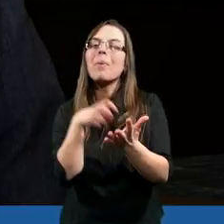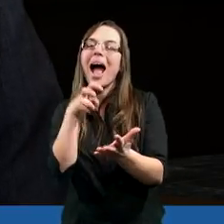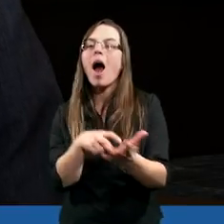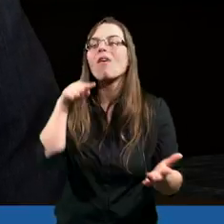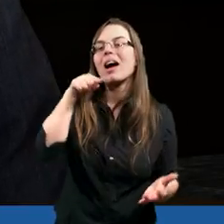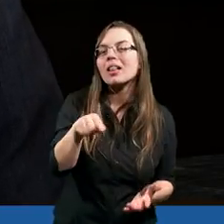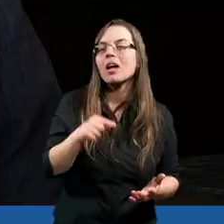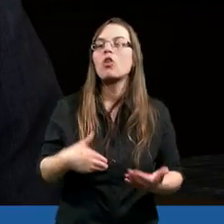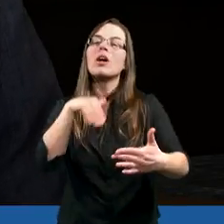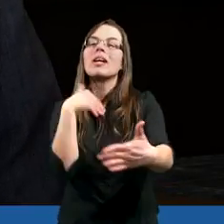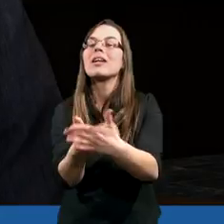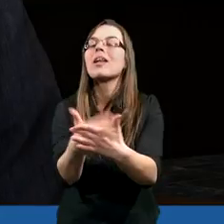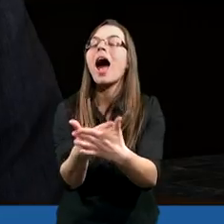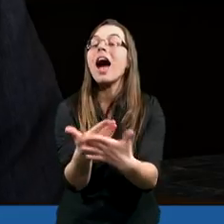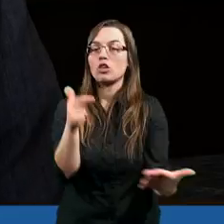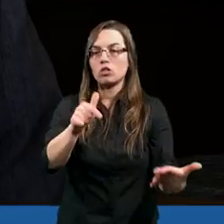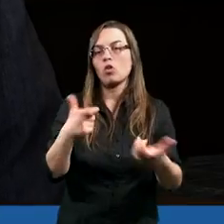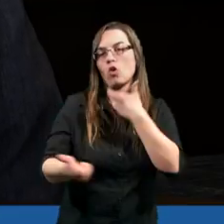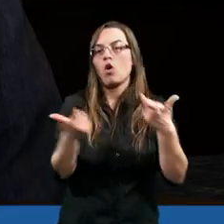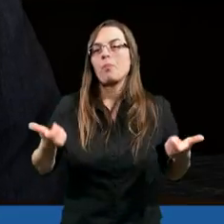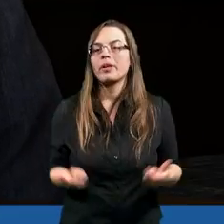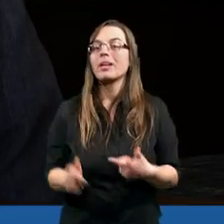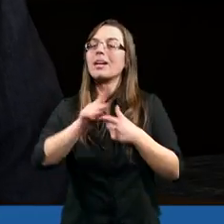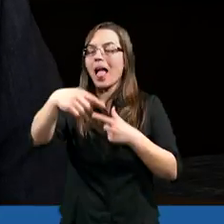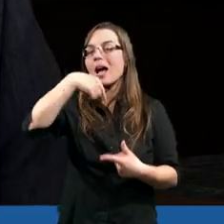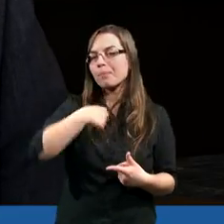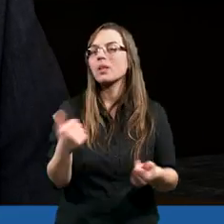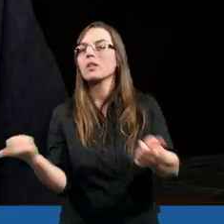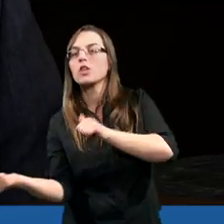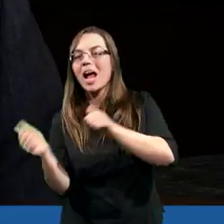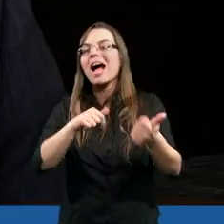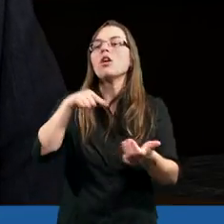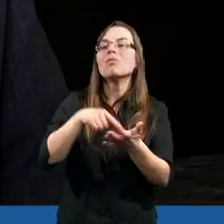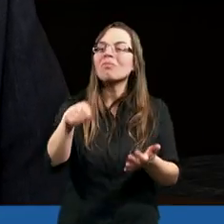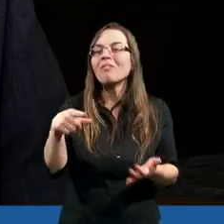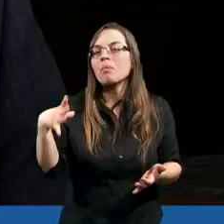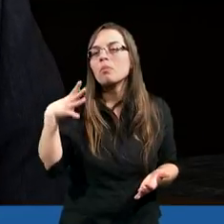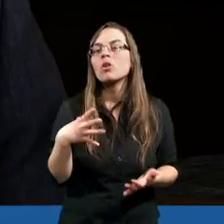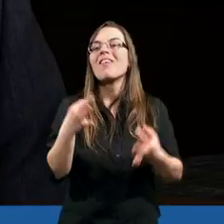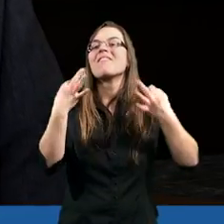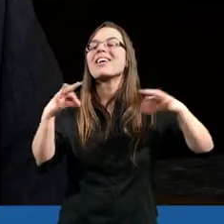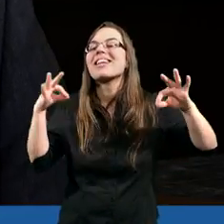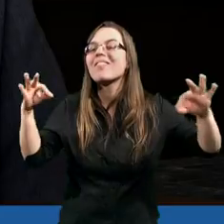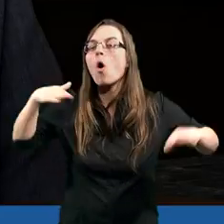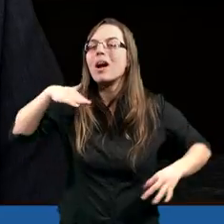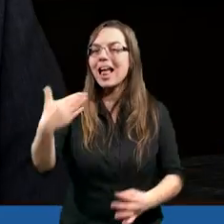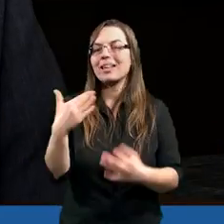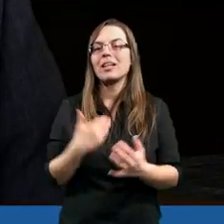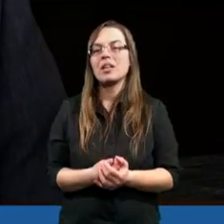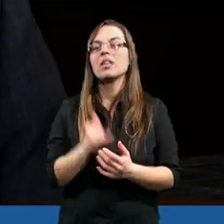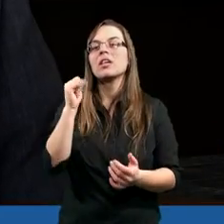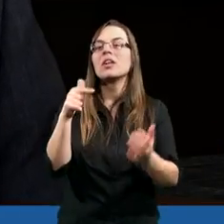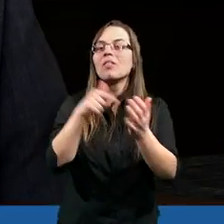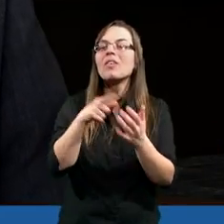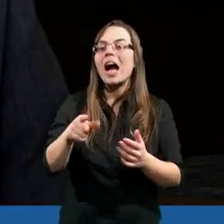brakowało tego, dlaczego to robimy. I dla mnie chrzest to był właśnie wyzwoleniem i